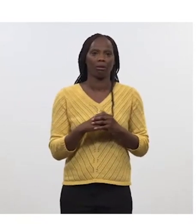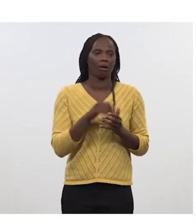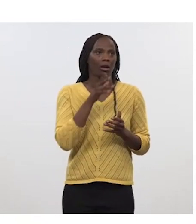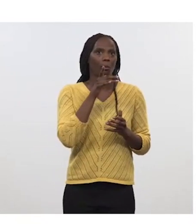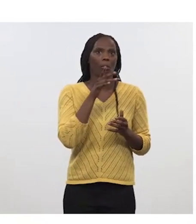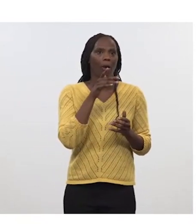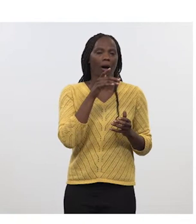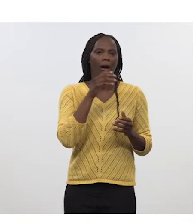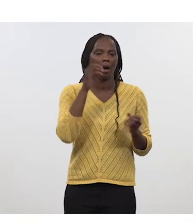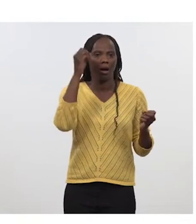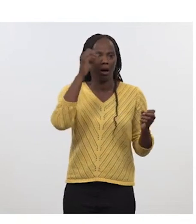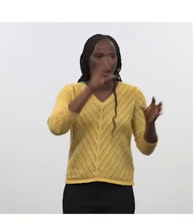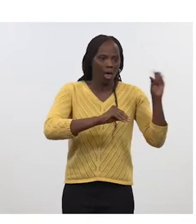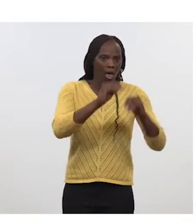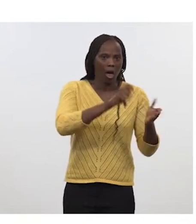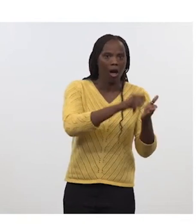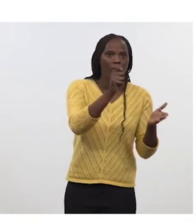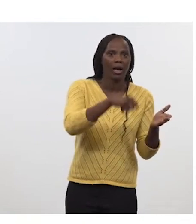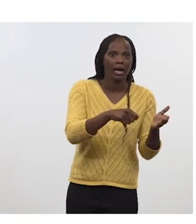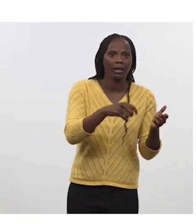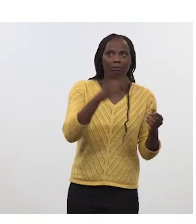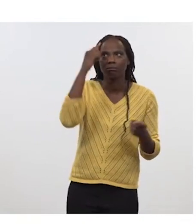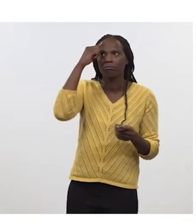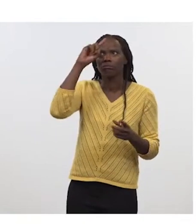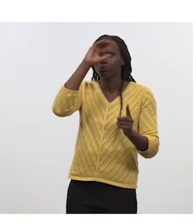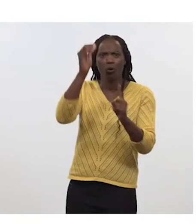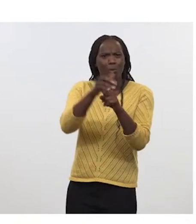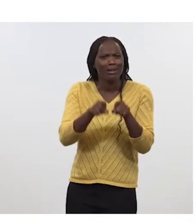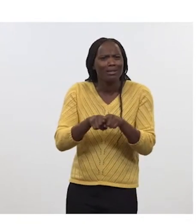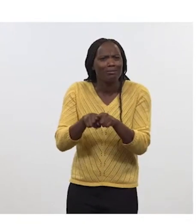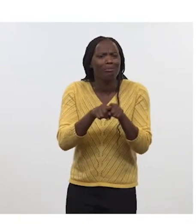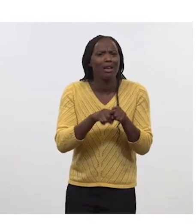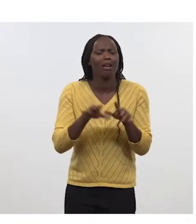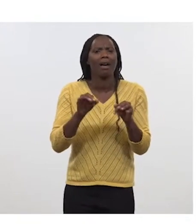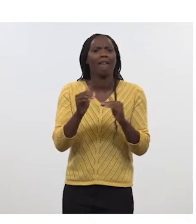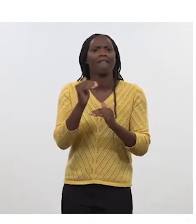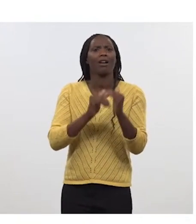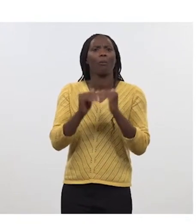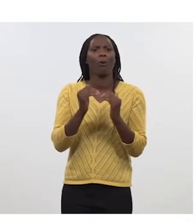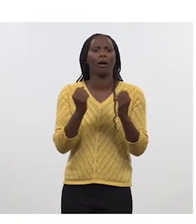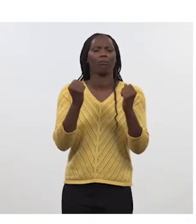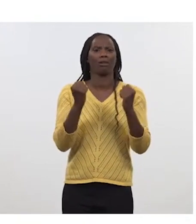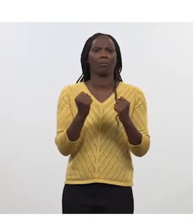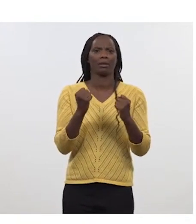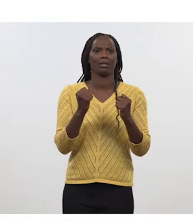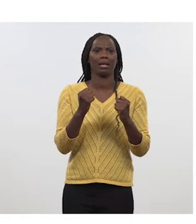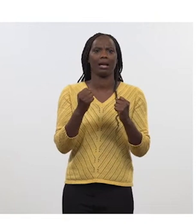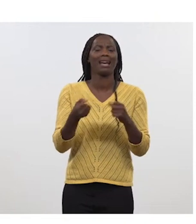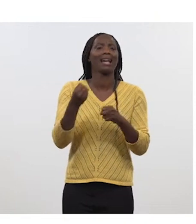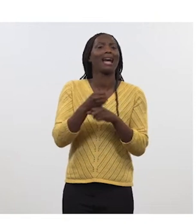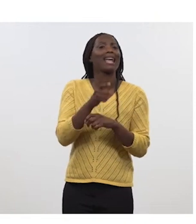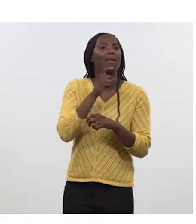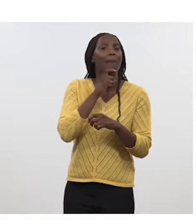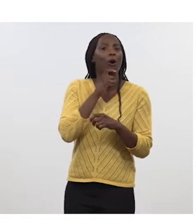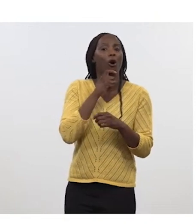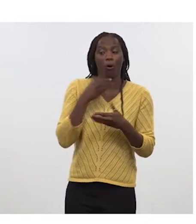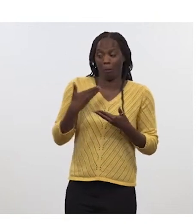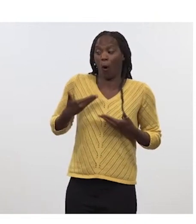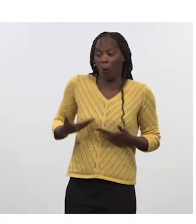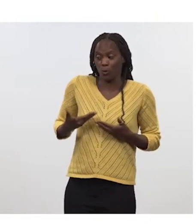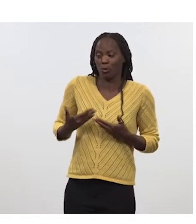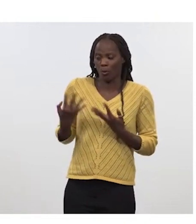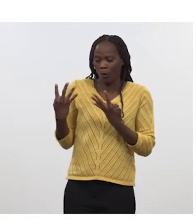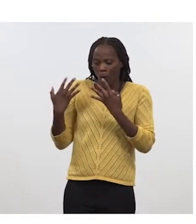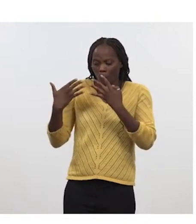et en même temps ne pas aller jusqu'au bout du raisonnement pour les programmes capacitaires qui n'existent pas encore mais que nous sommes en train justement de décrire de